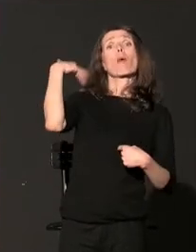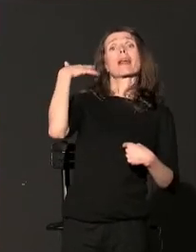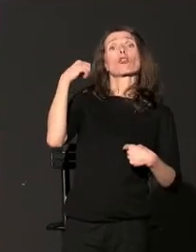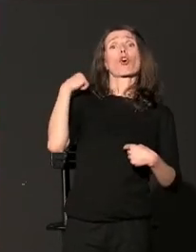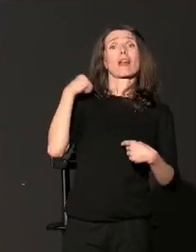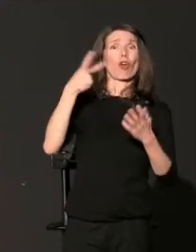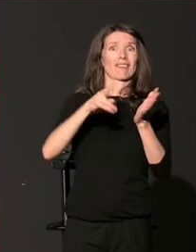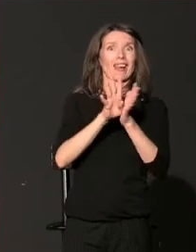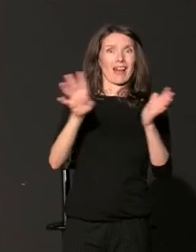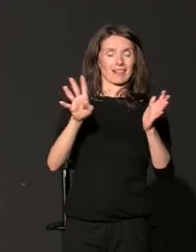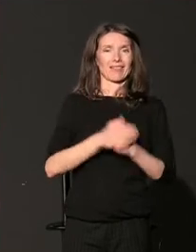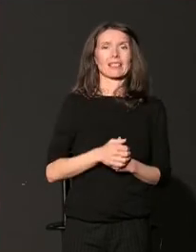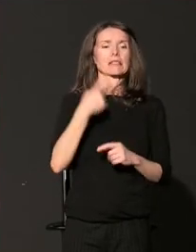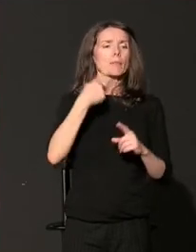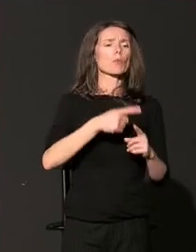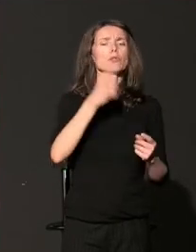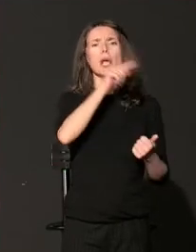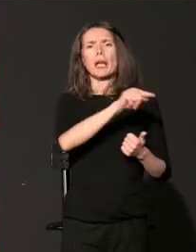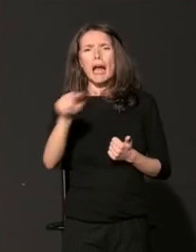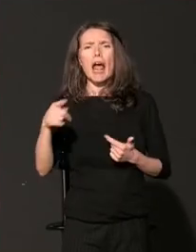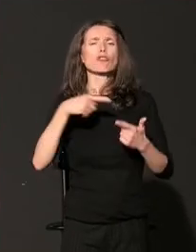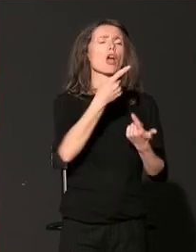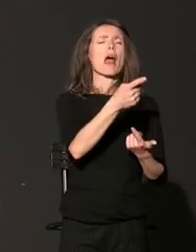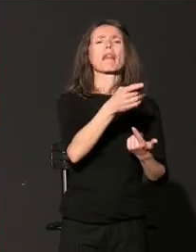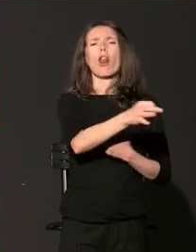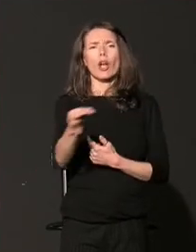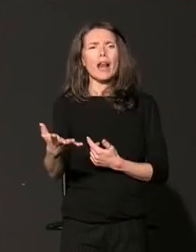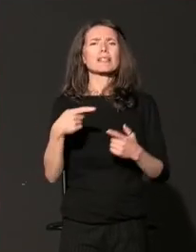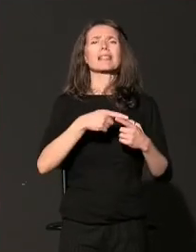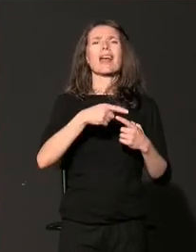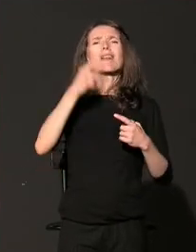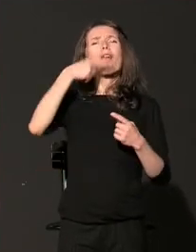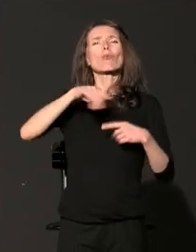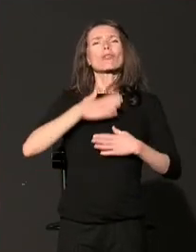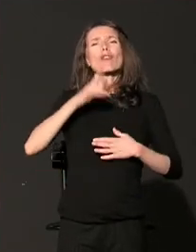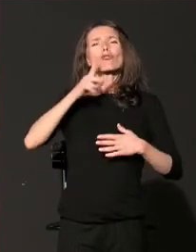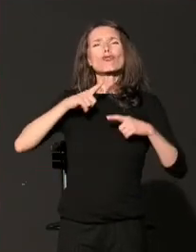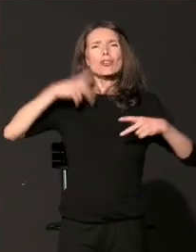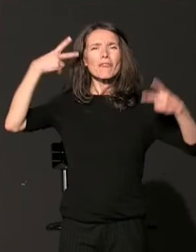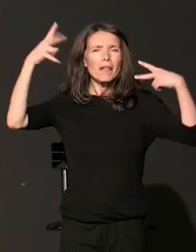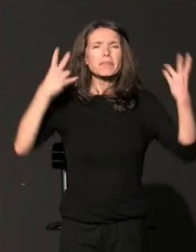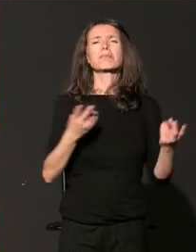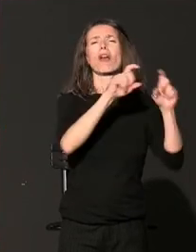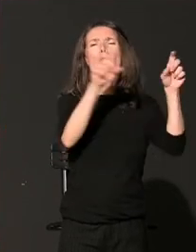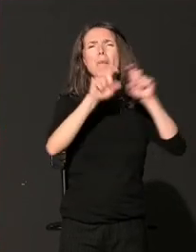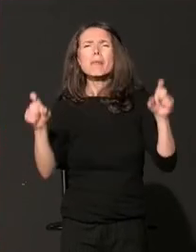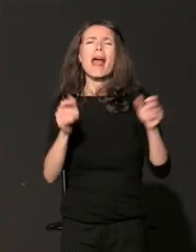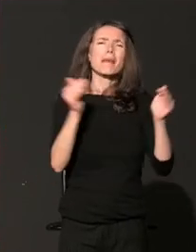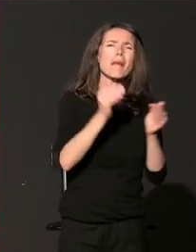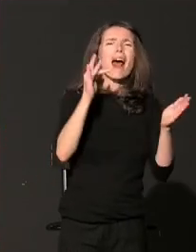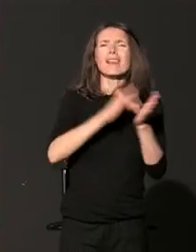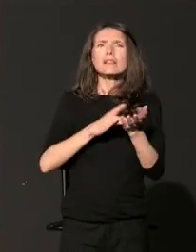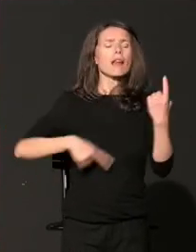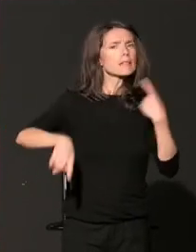organizacije u lokalnim zajednicama, dijaspora, kompanije, mala i srednja preduzeća, svi su bili izuzetno nesebični i